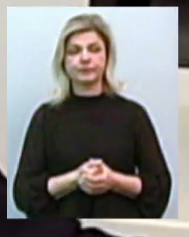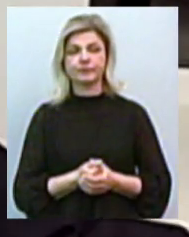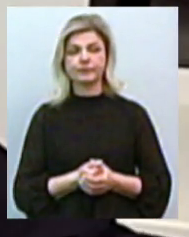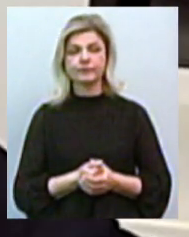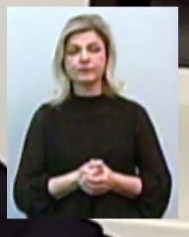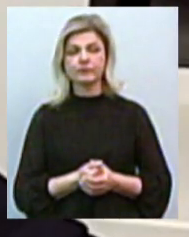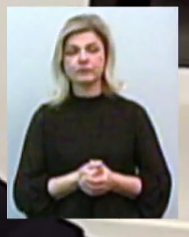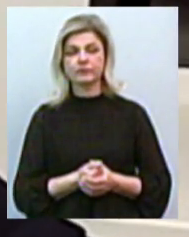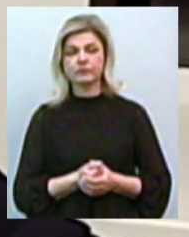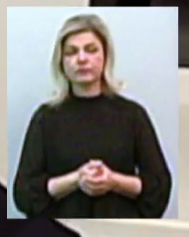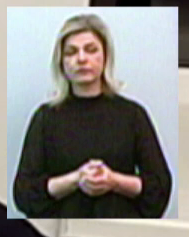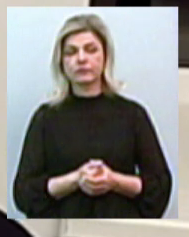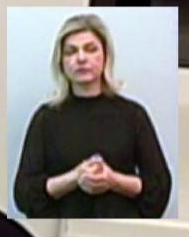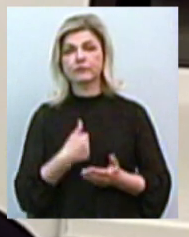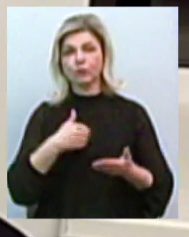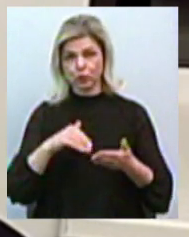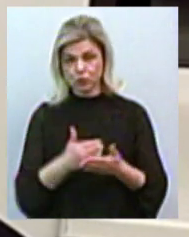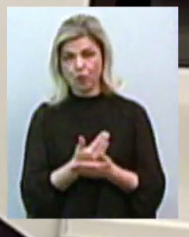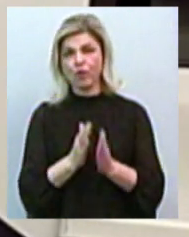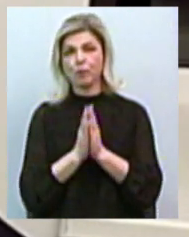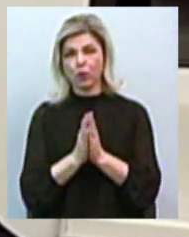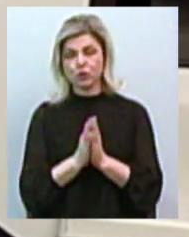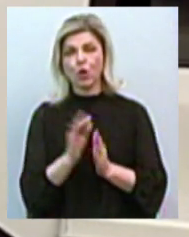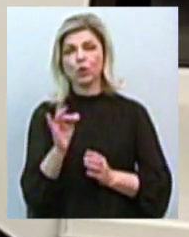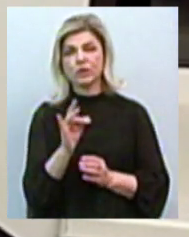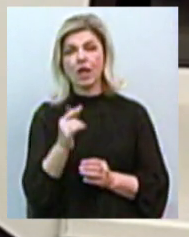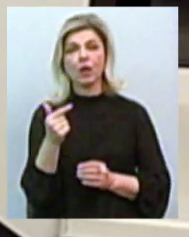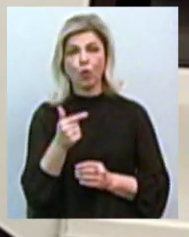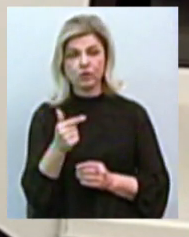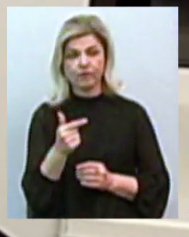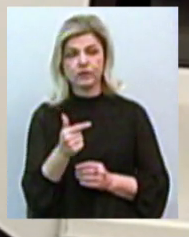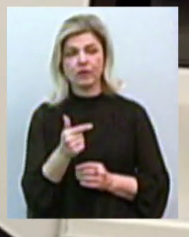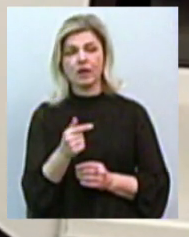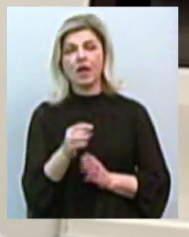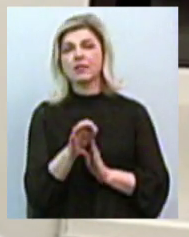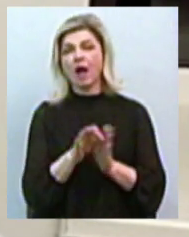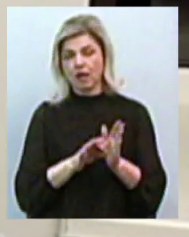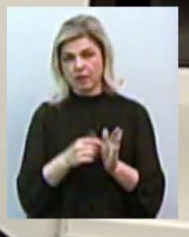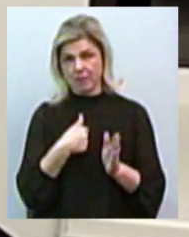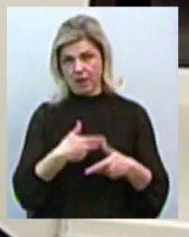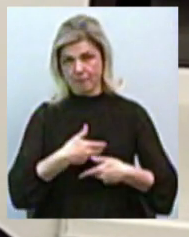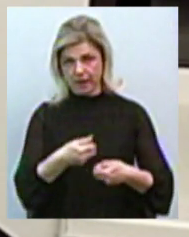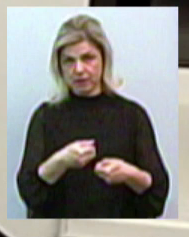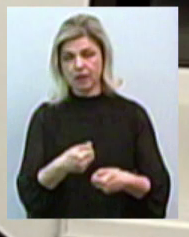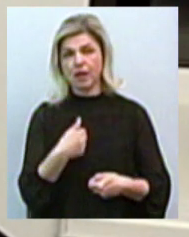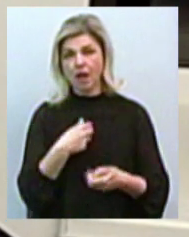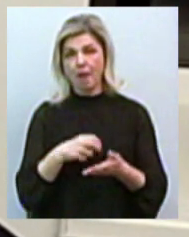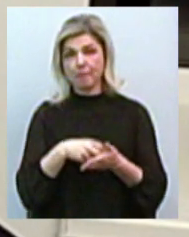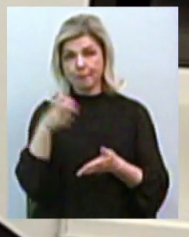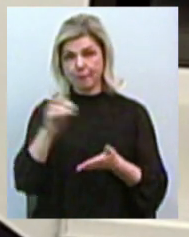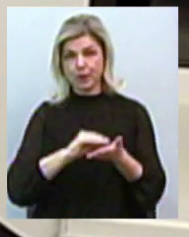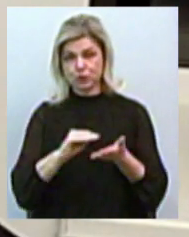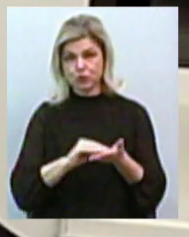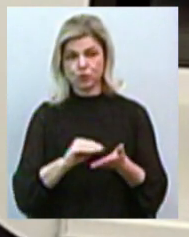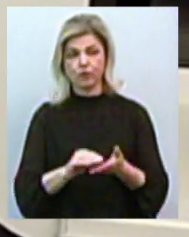Я звернувся, я знову прошу шановного Руслана Гігорьовича, негайно мене прийняти. Я йому пишу, під